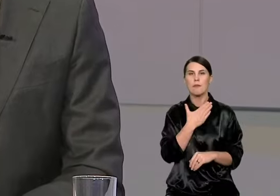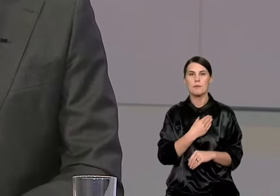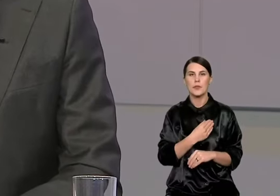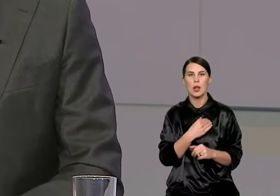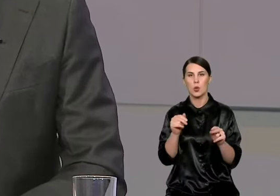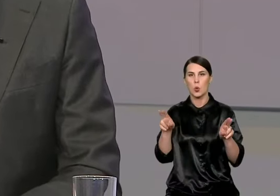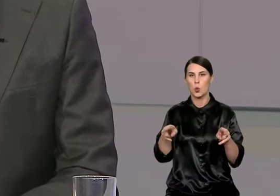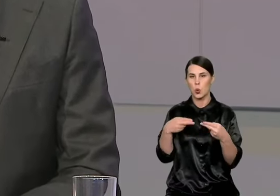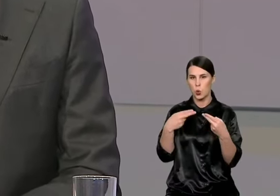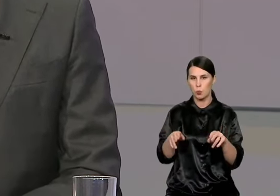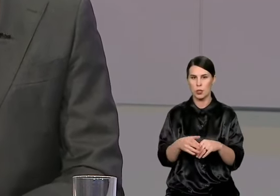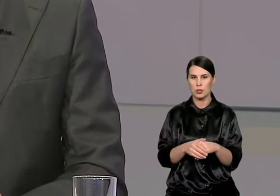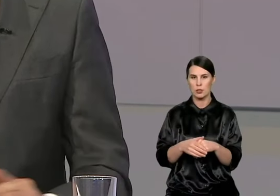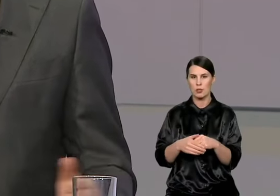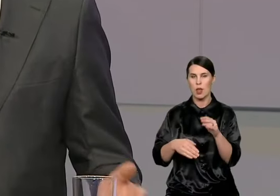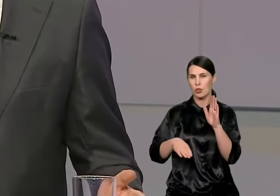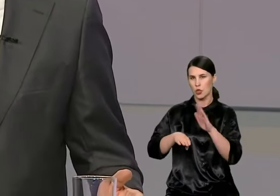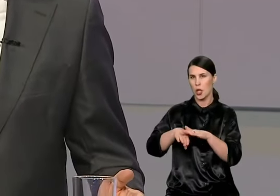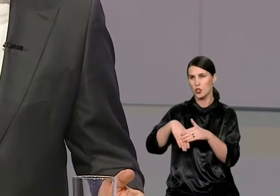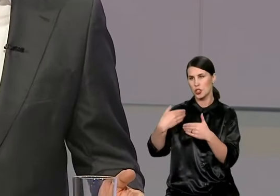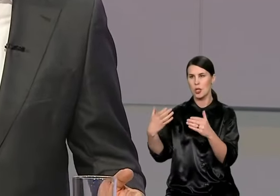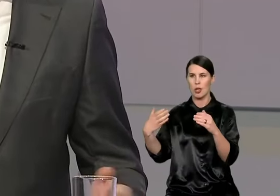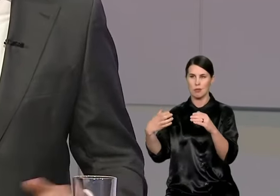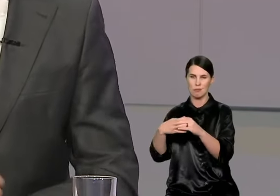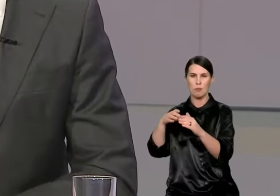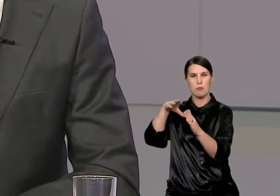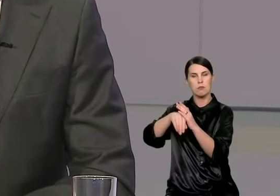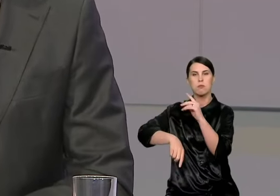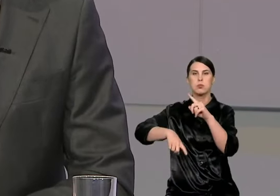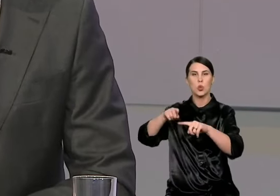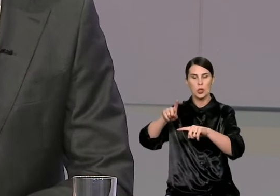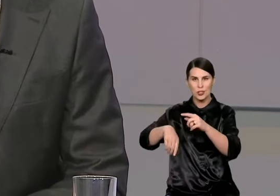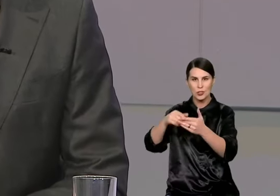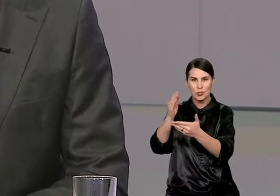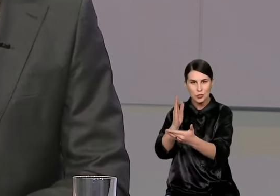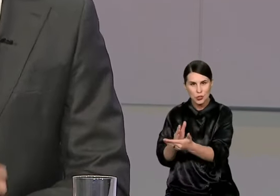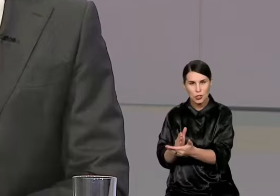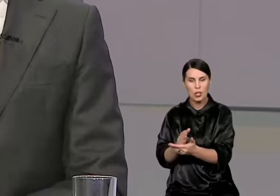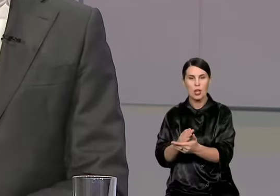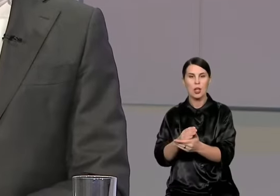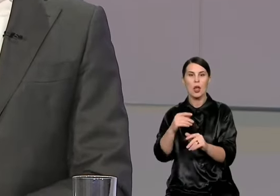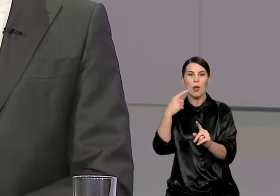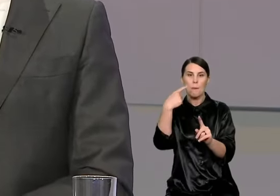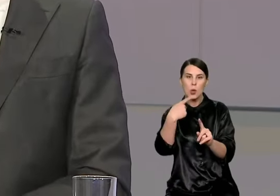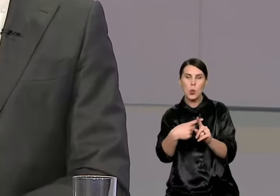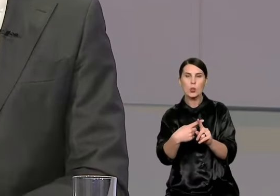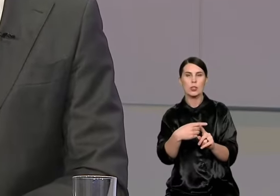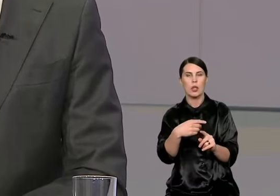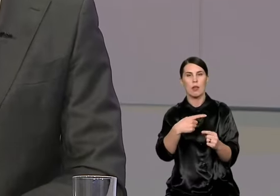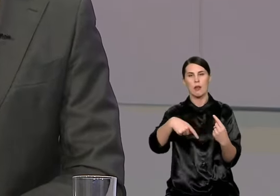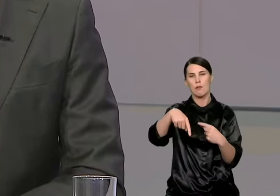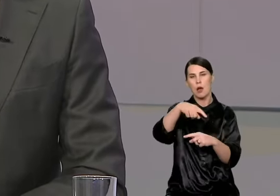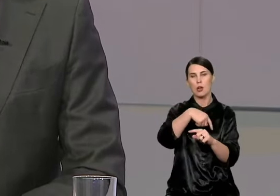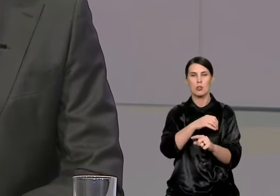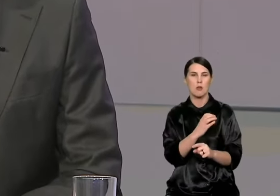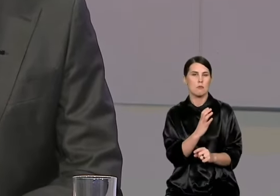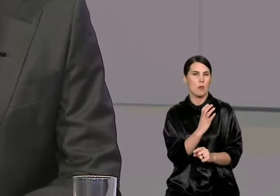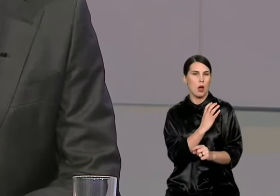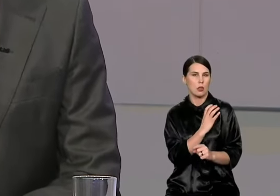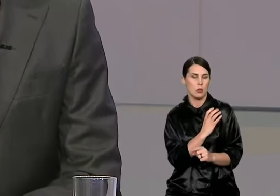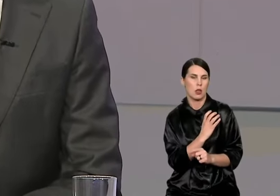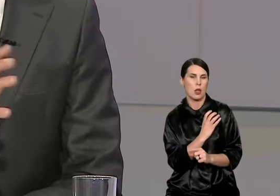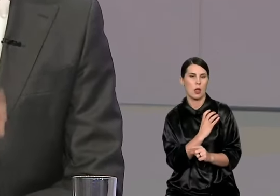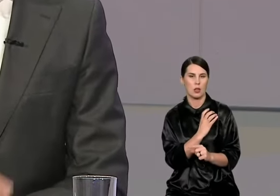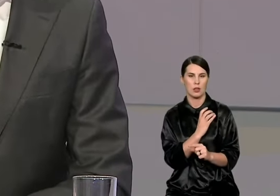politikai, dešiniai politikai dėja su verslo magnatais, tame tarpia ir nekilnojamo turto magnatais. Ir ten aptariami miesto